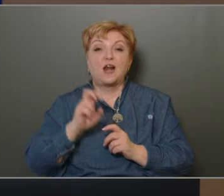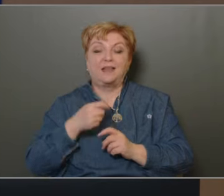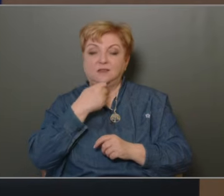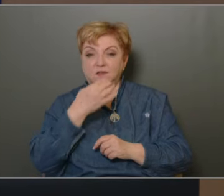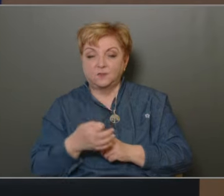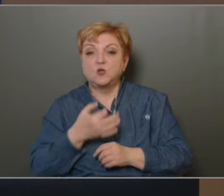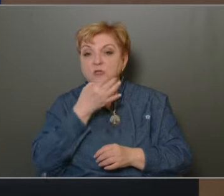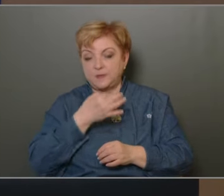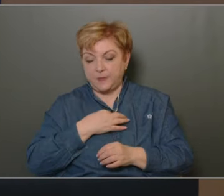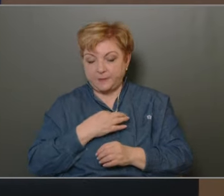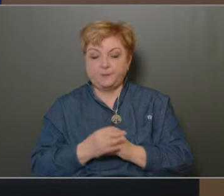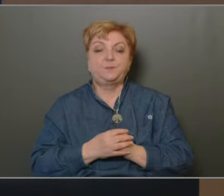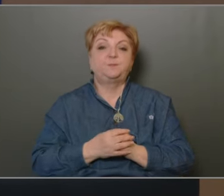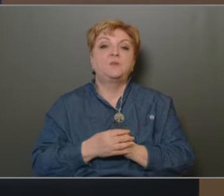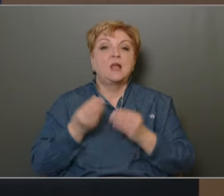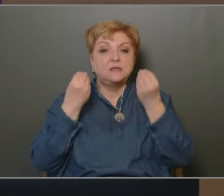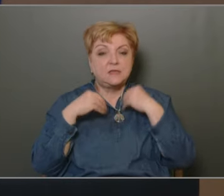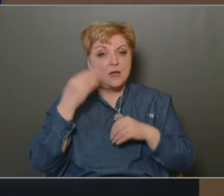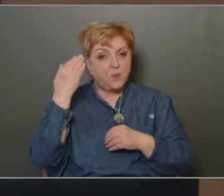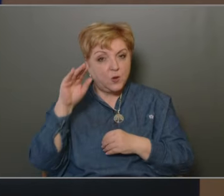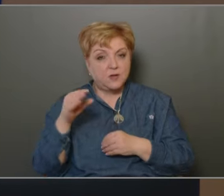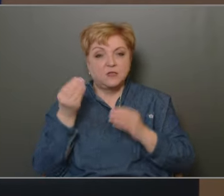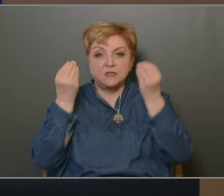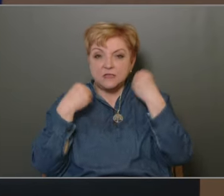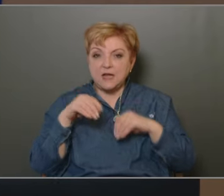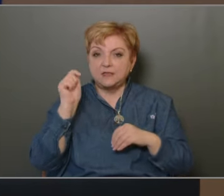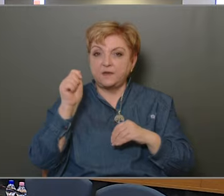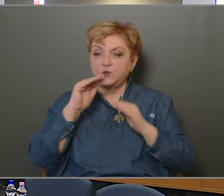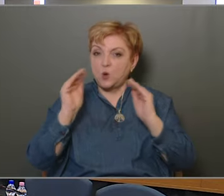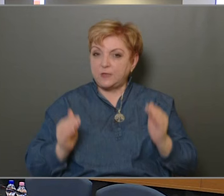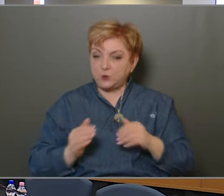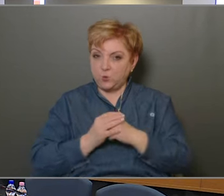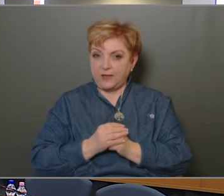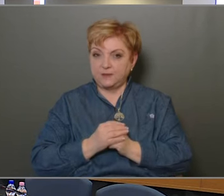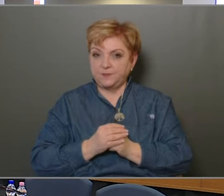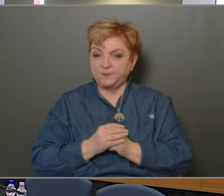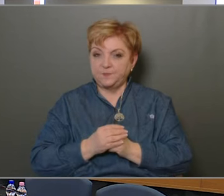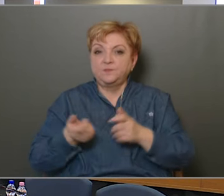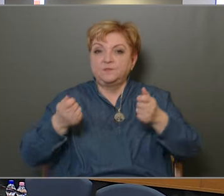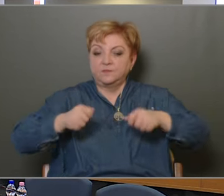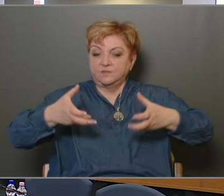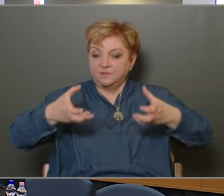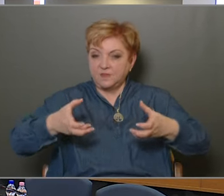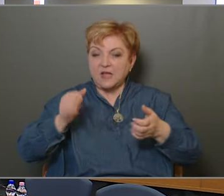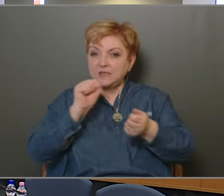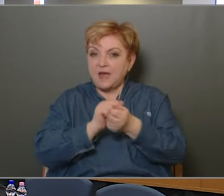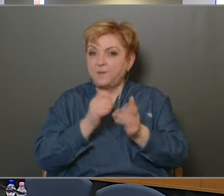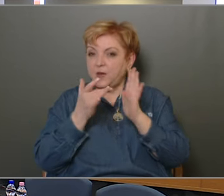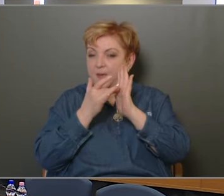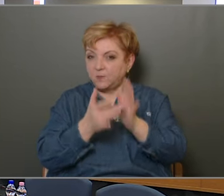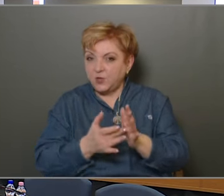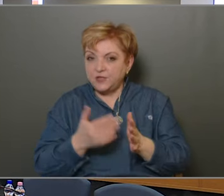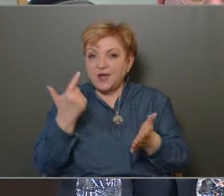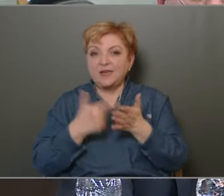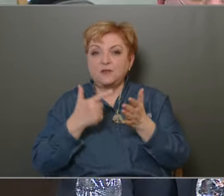Köszönöm szépen a szót, polgármester úr, tisztelt képviselőtestület. A zárszámadás számai megmutatják, hogy